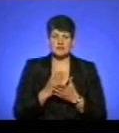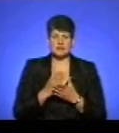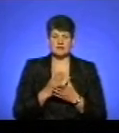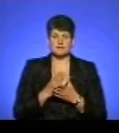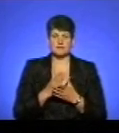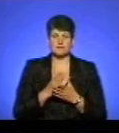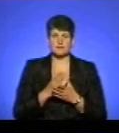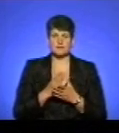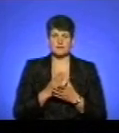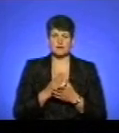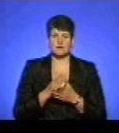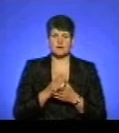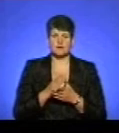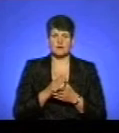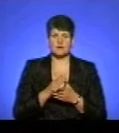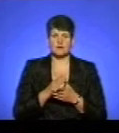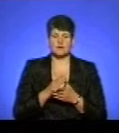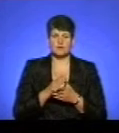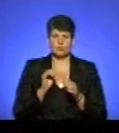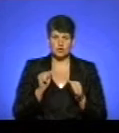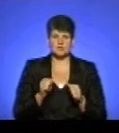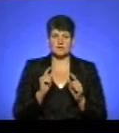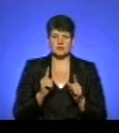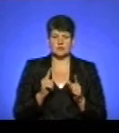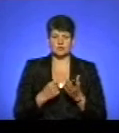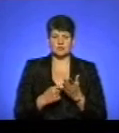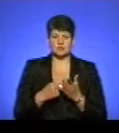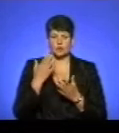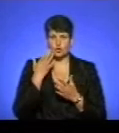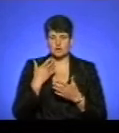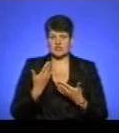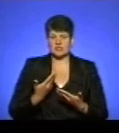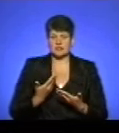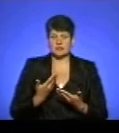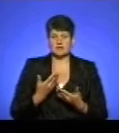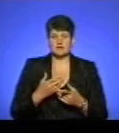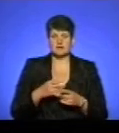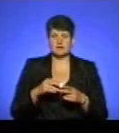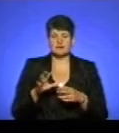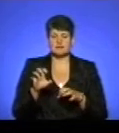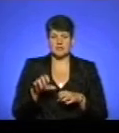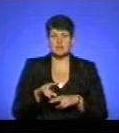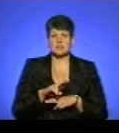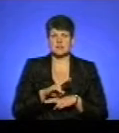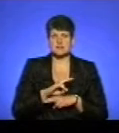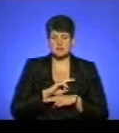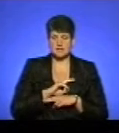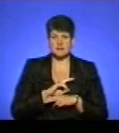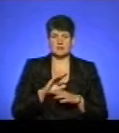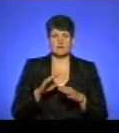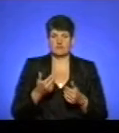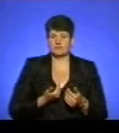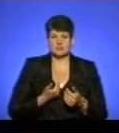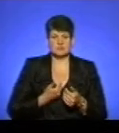можна тільки після того, як тварини загинуть, чи ще можна в живої тварини? прикро, що при життєвого діагностики немає, є тільки посмертна